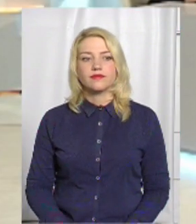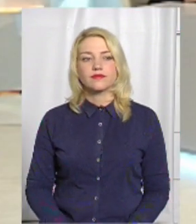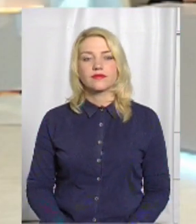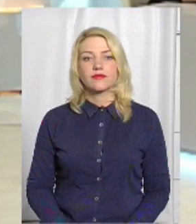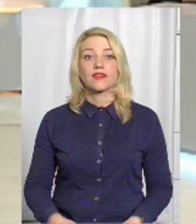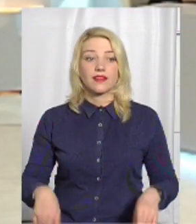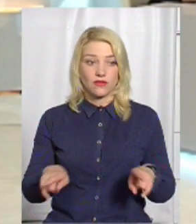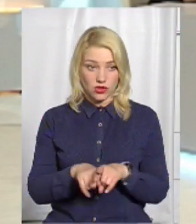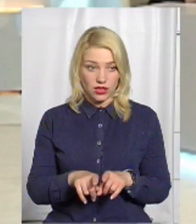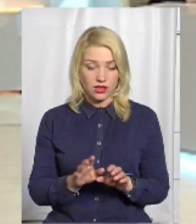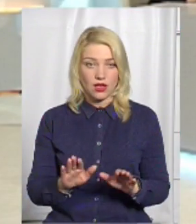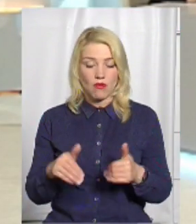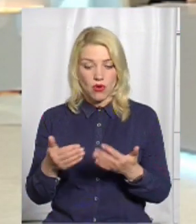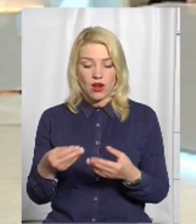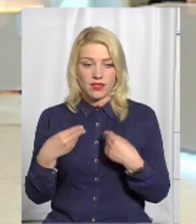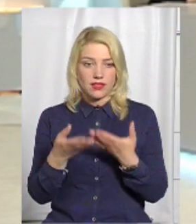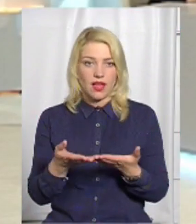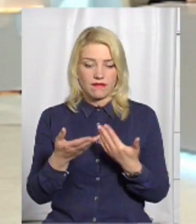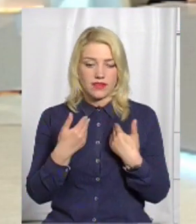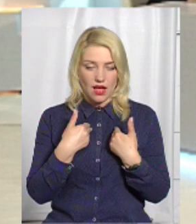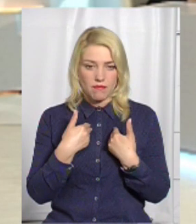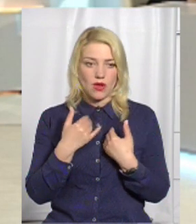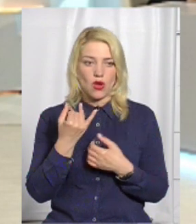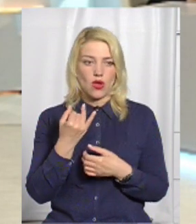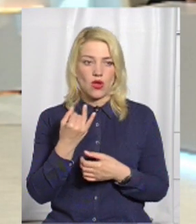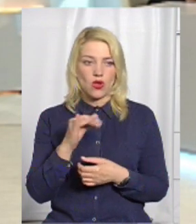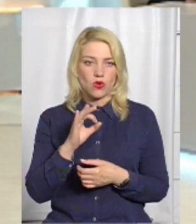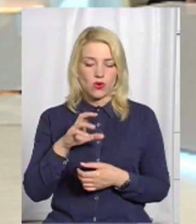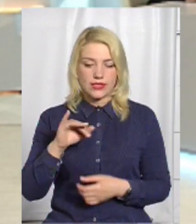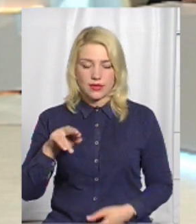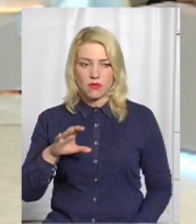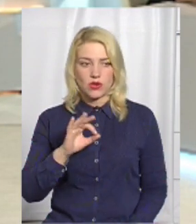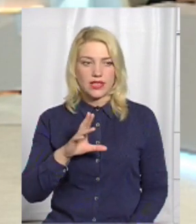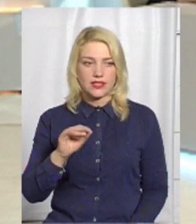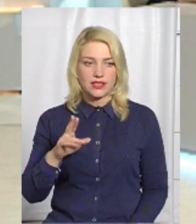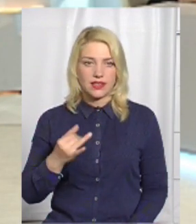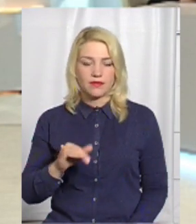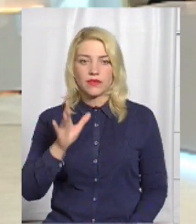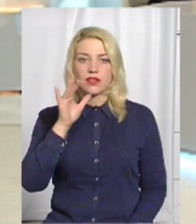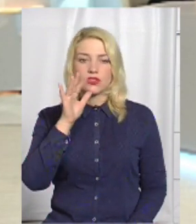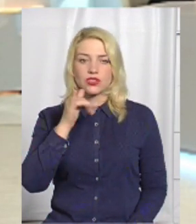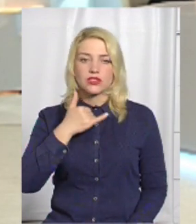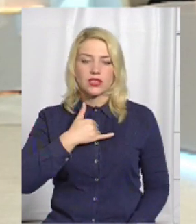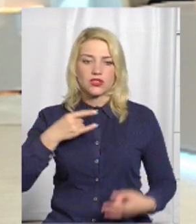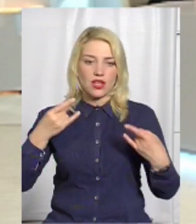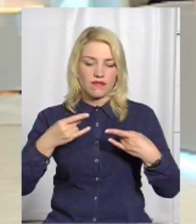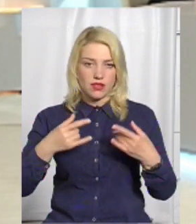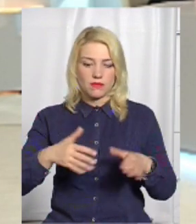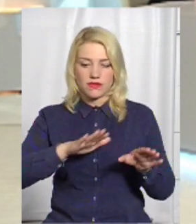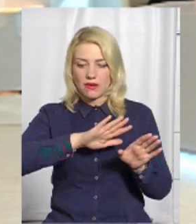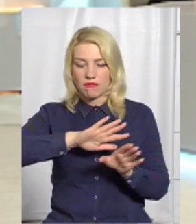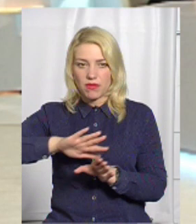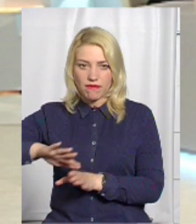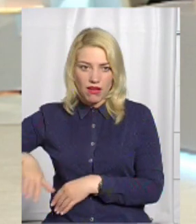От такі поради дав нам пан Йосип Осецький. Час наш ефірний спливає